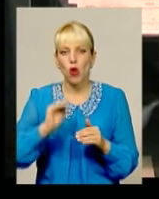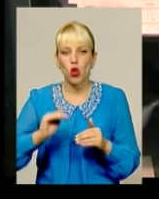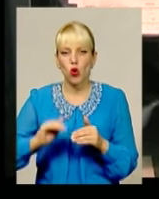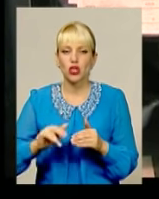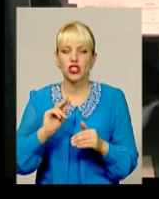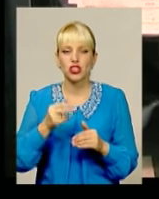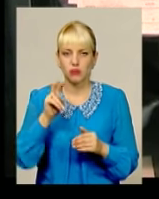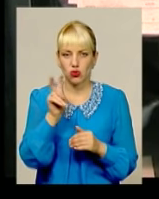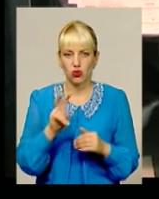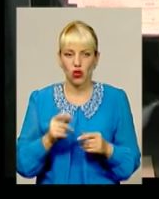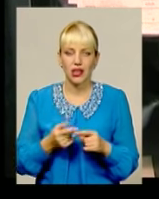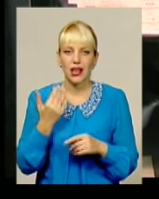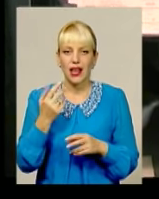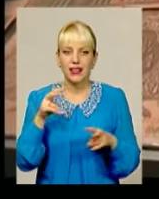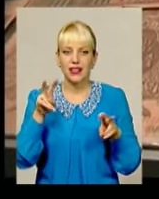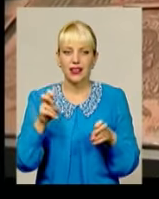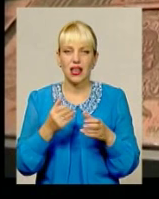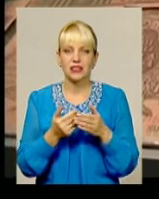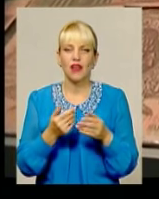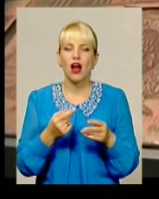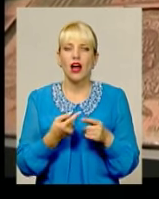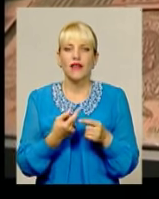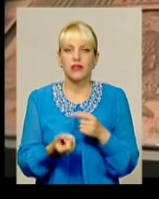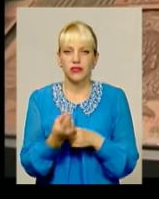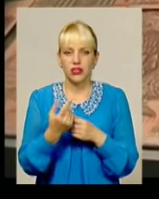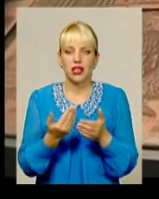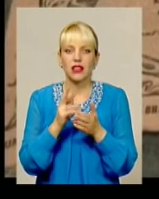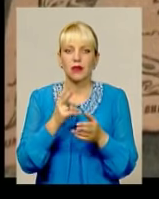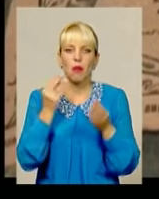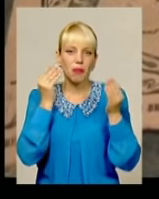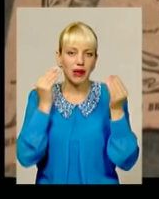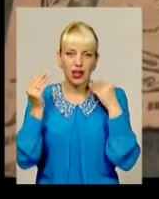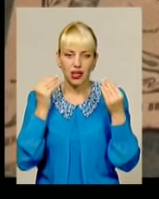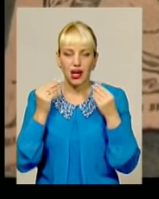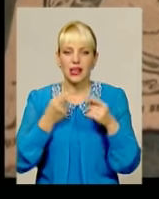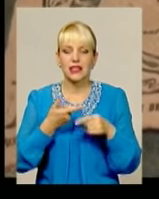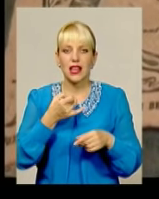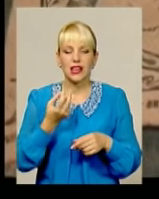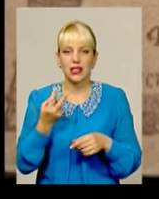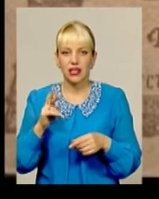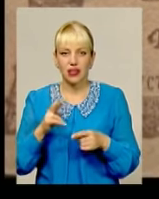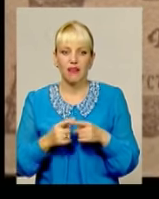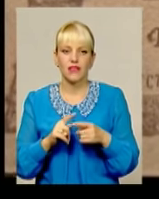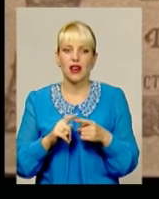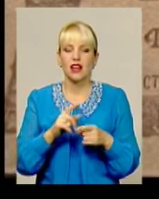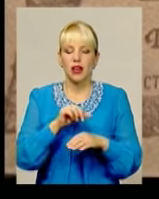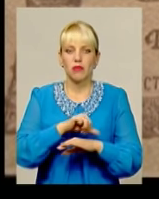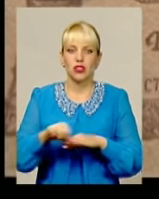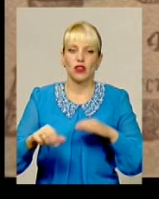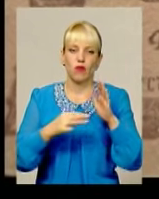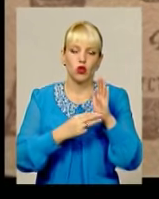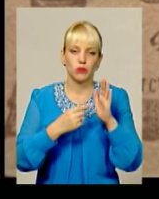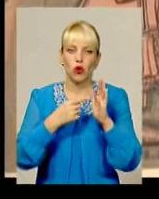довшу. Її назва походить від прикраси, а як грошова одиниця, гривня вперше згадується на межі 8-9 століття. У